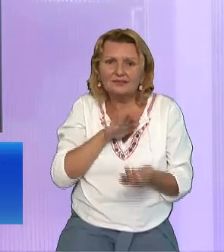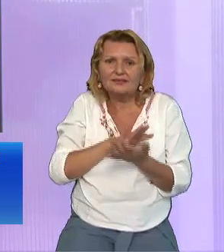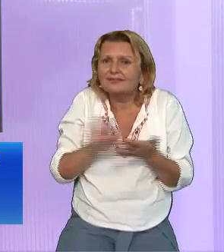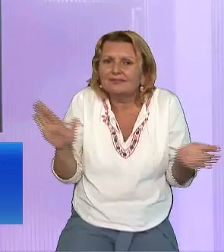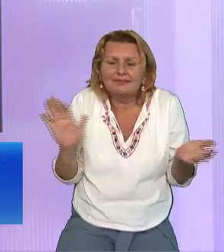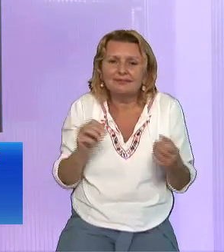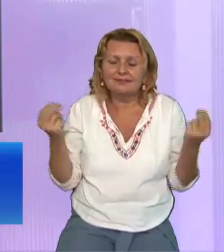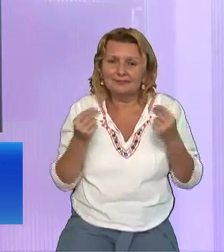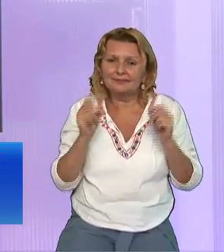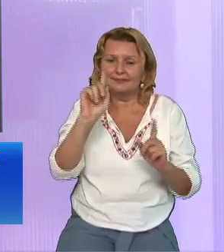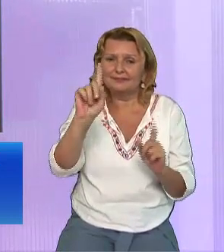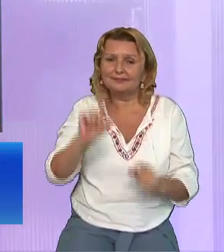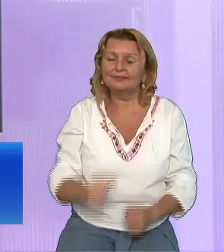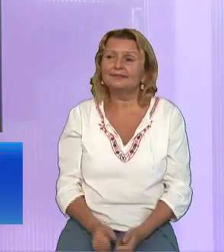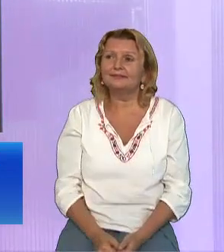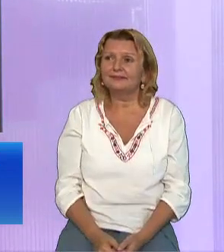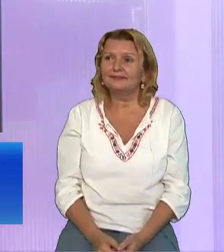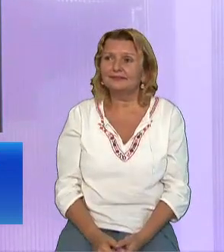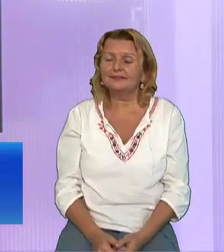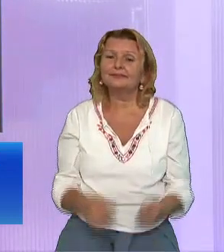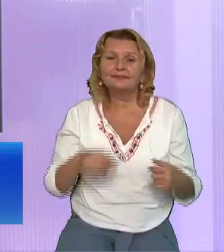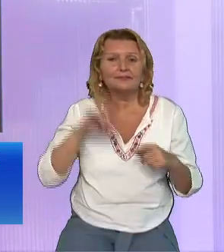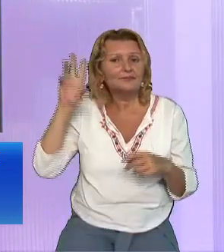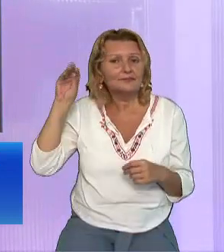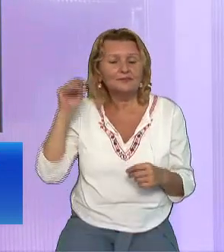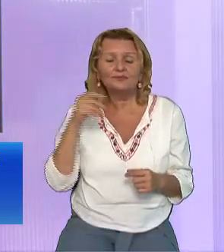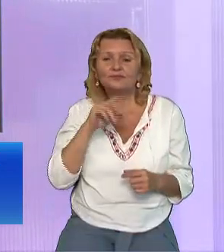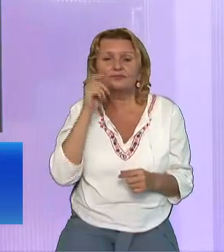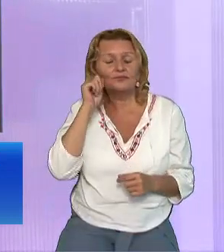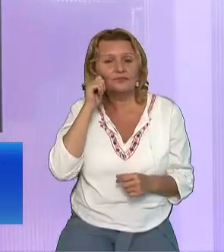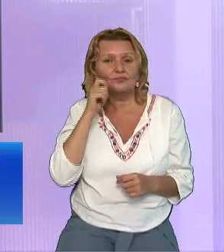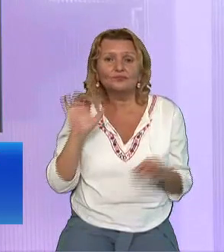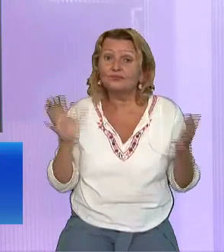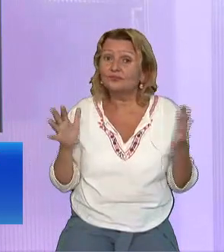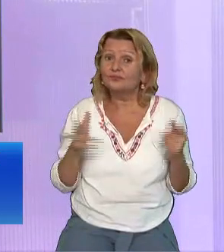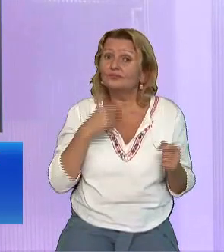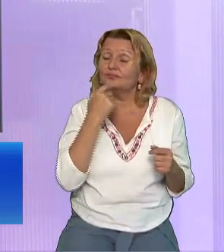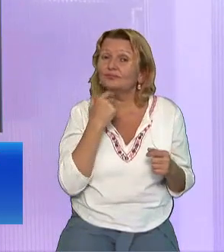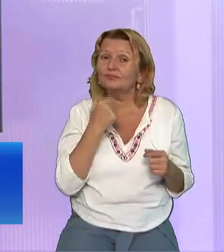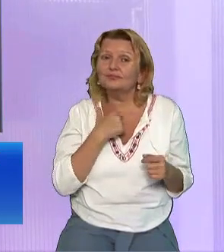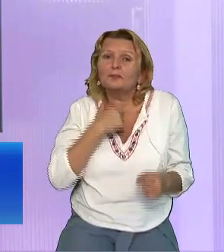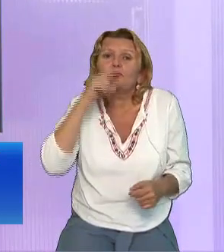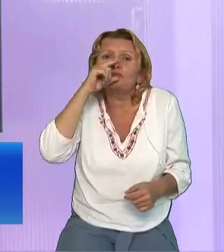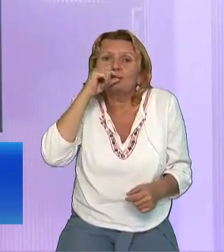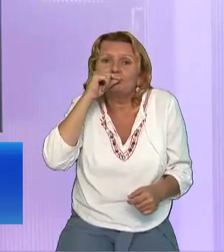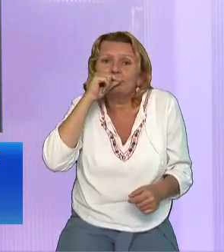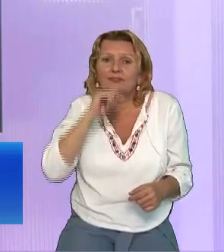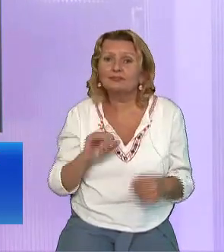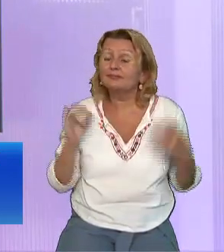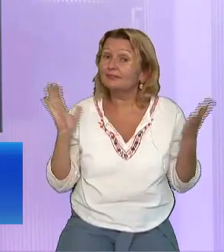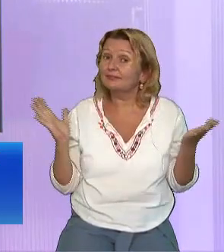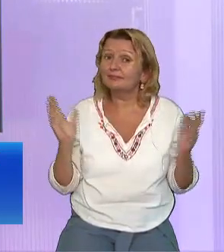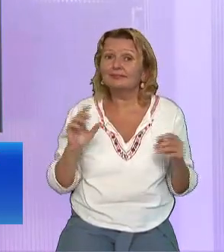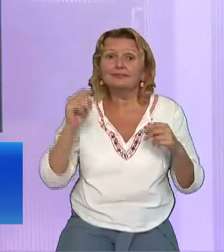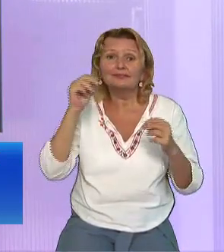facem Mulți ar fi vrut să tac pentru totdeauna Însă Dumnezeu mi-a dat putere să pot să vorbesc mai departe Și